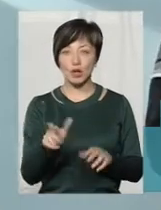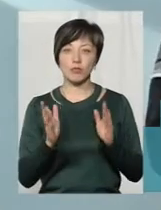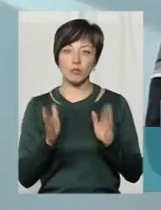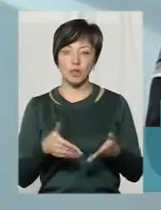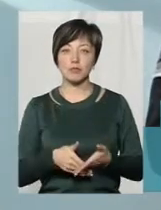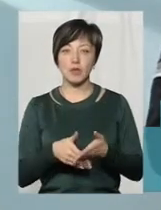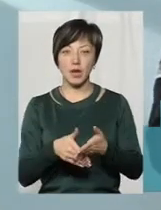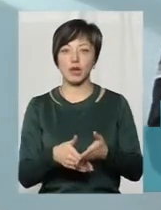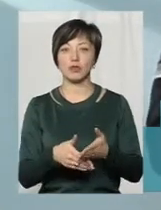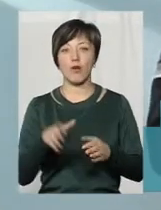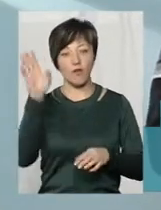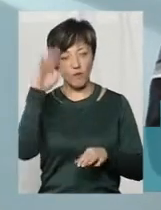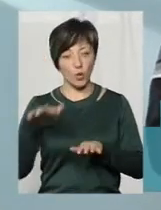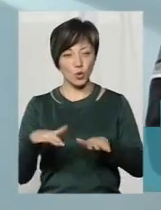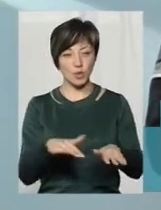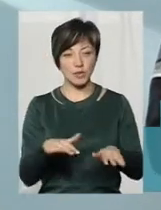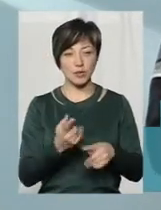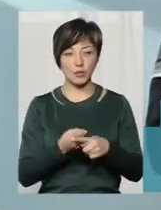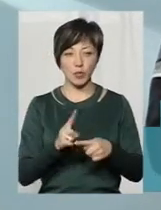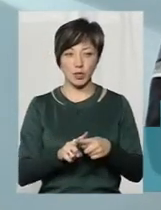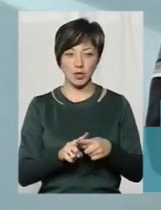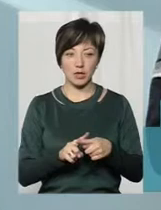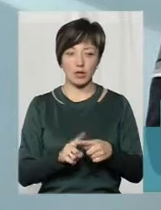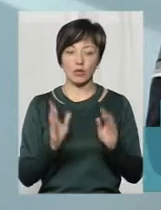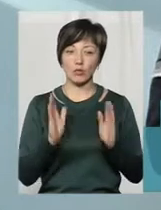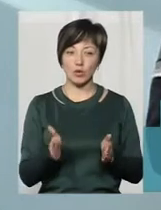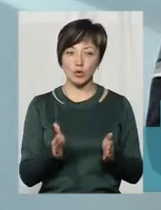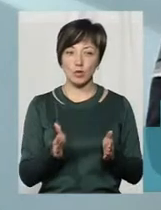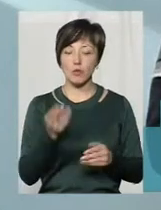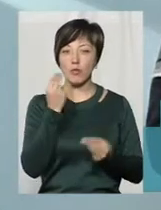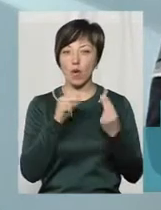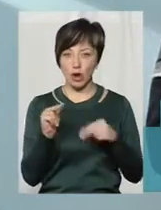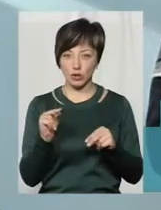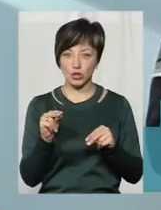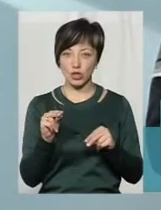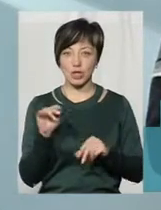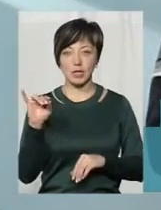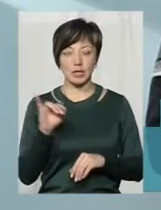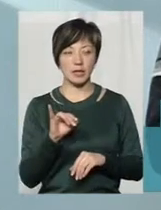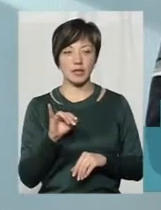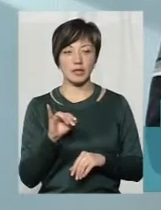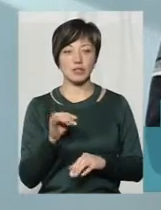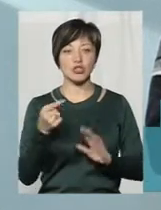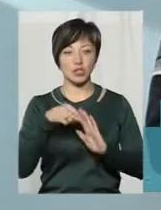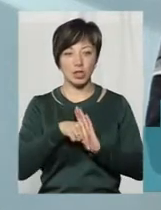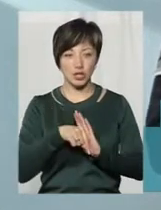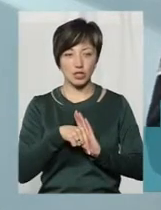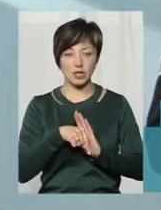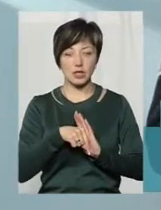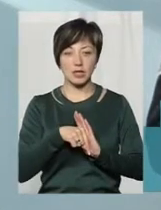сприяти, тому що водотік по ній буде покращений, а значить і